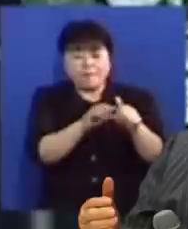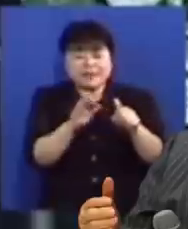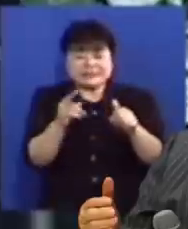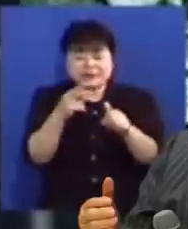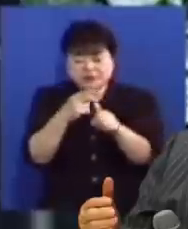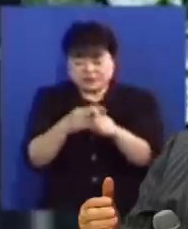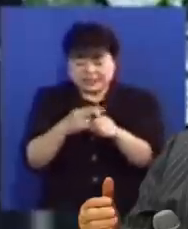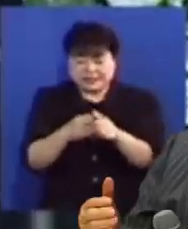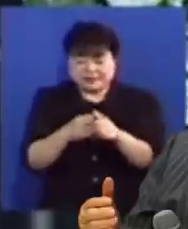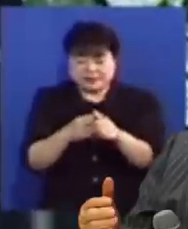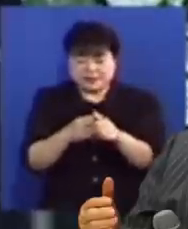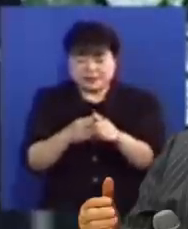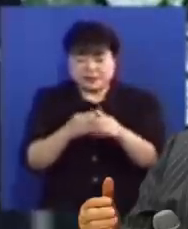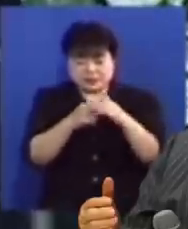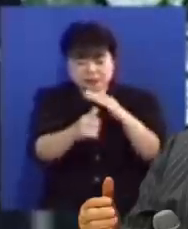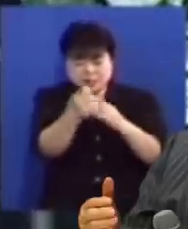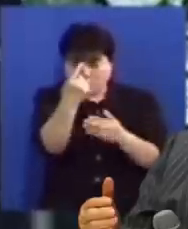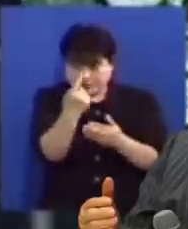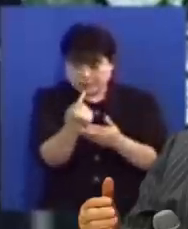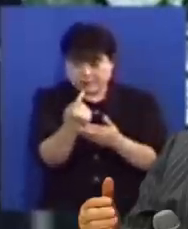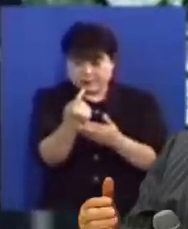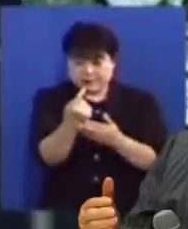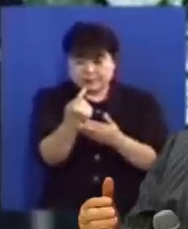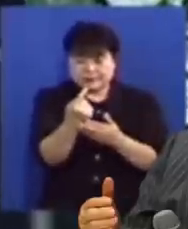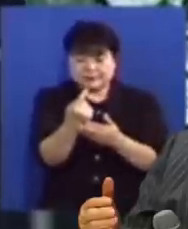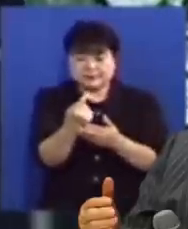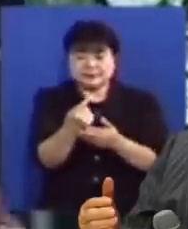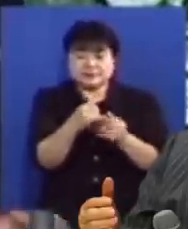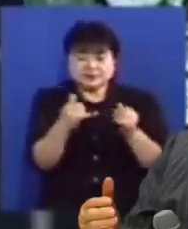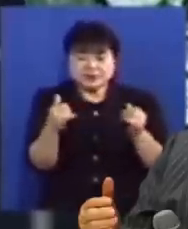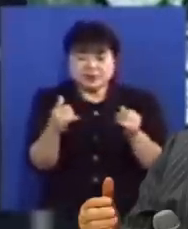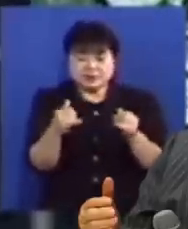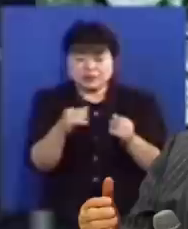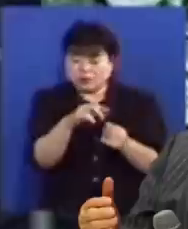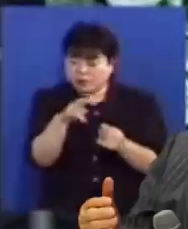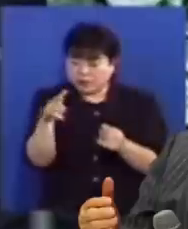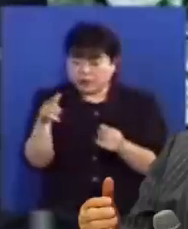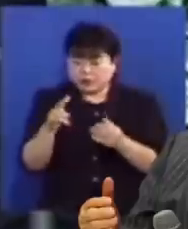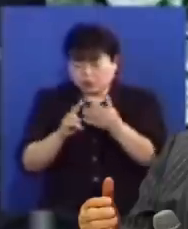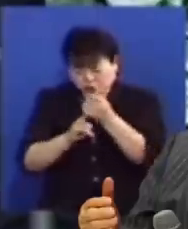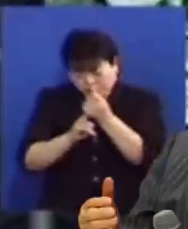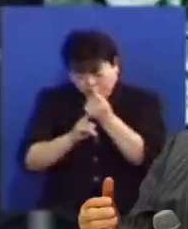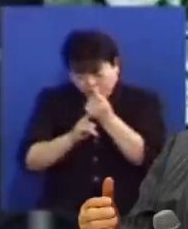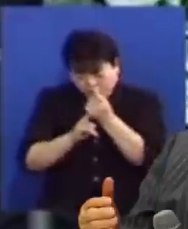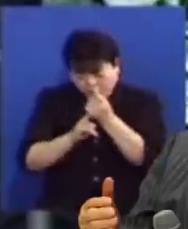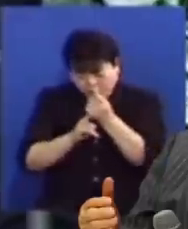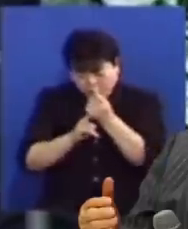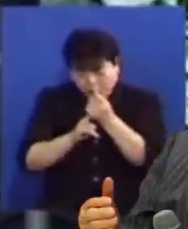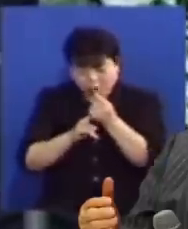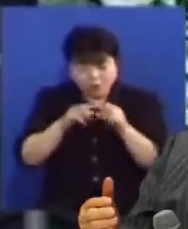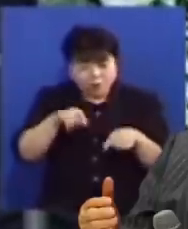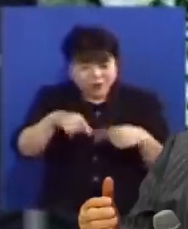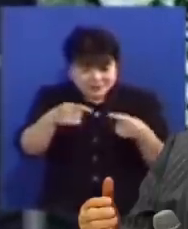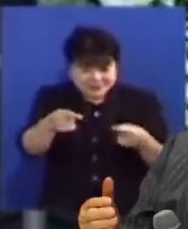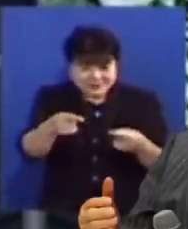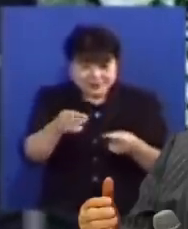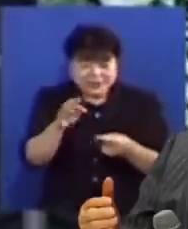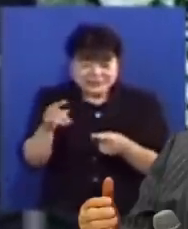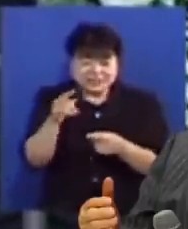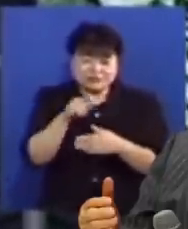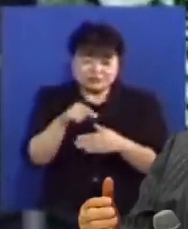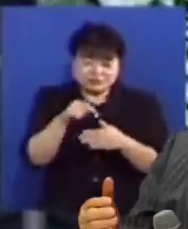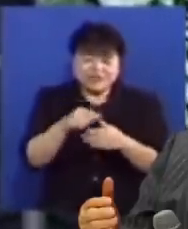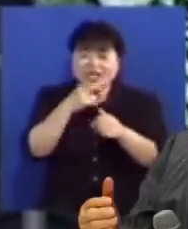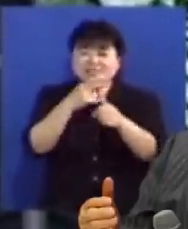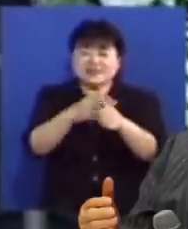선생이 찾아왔어요 사람들이 볼까 싶어서 숨어서 왔습니다 그때 바리세인 중에